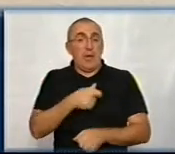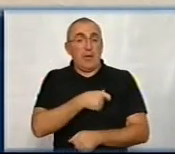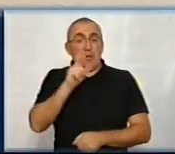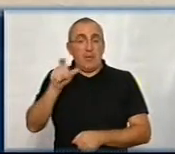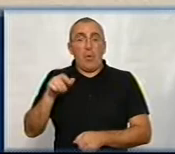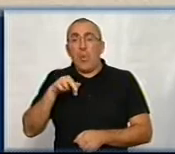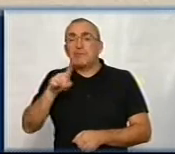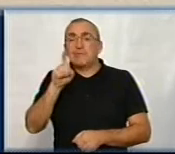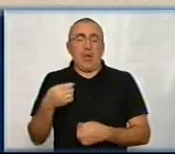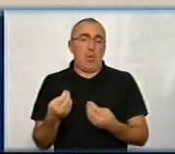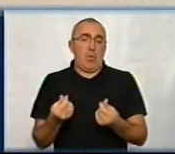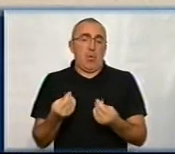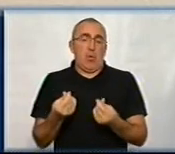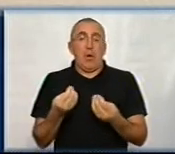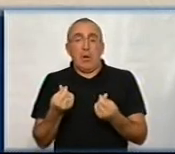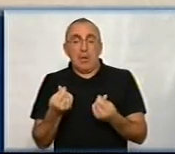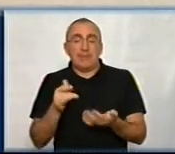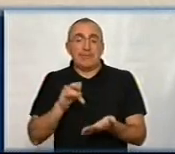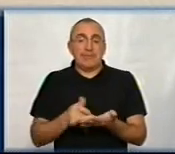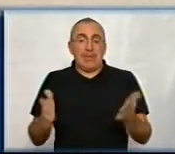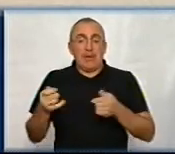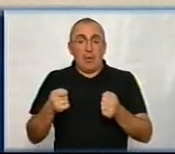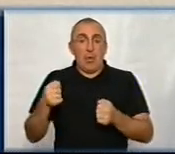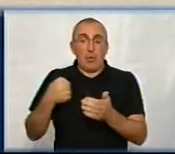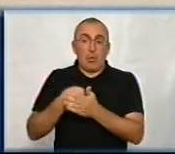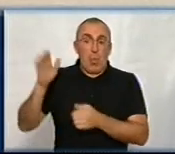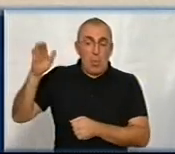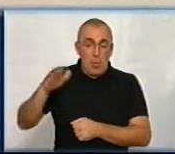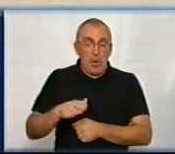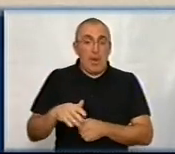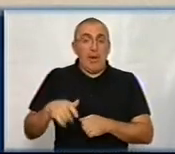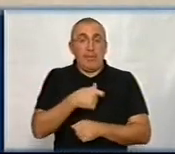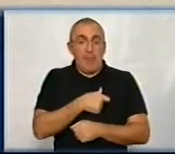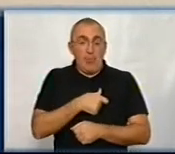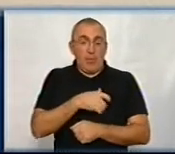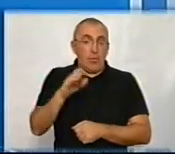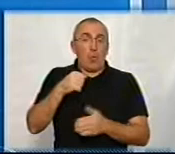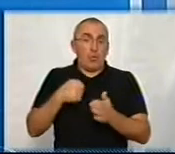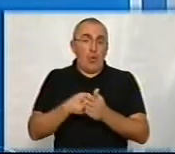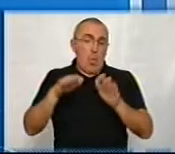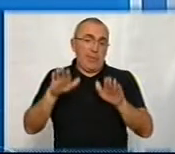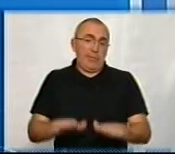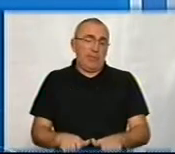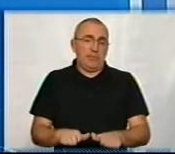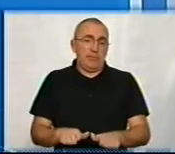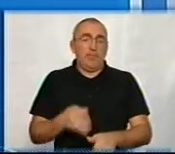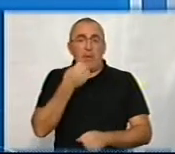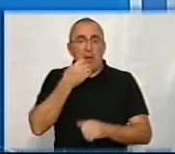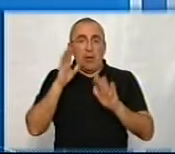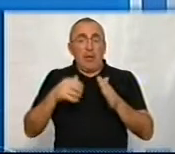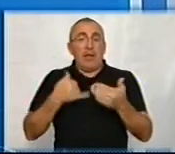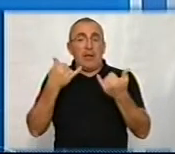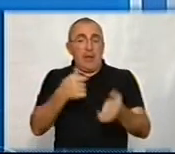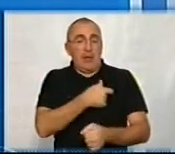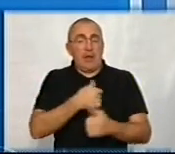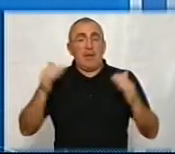ходять за грошима. Тобто, гроші децентралізації йдуть донизу, і депутати району йдуть донизу. Пане Оксане, от, Грас, для депутатів